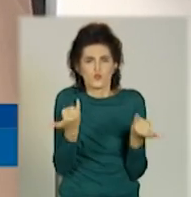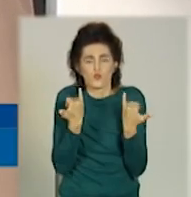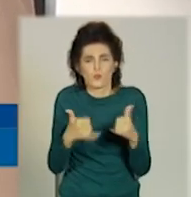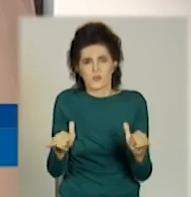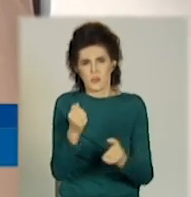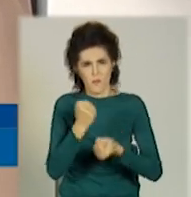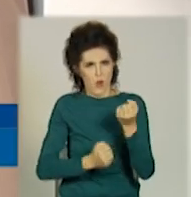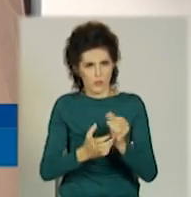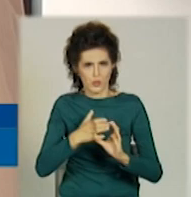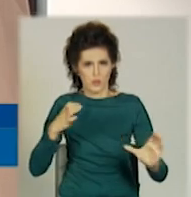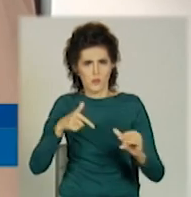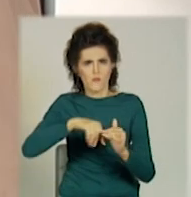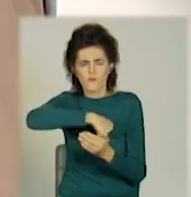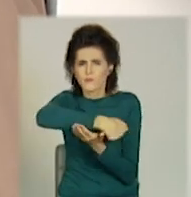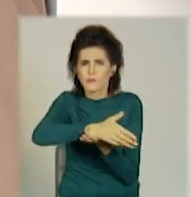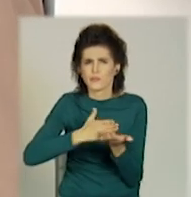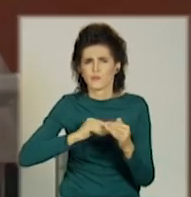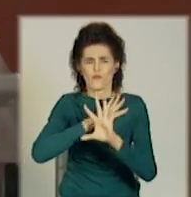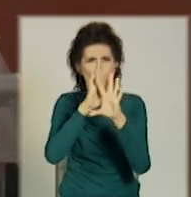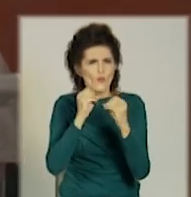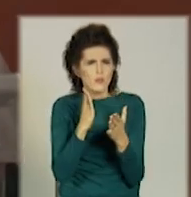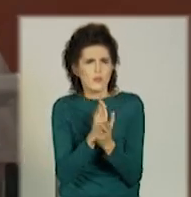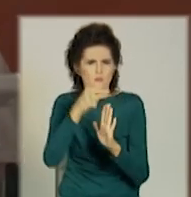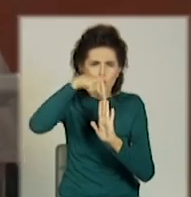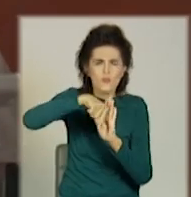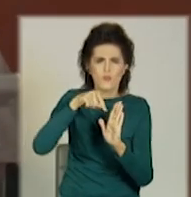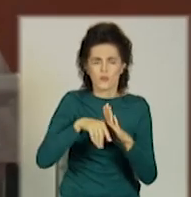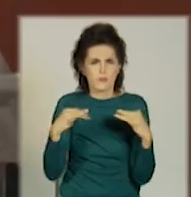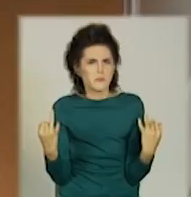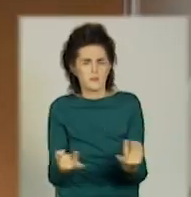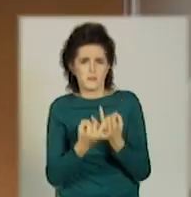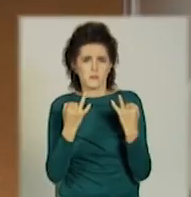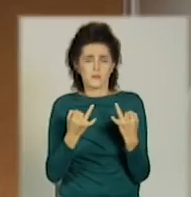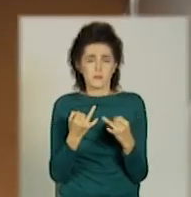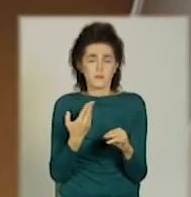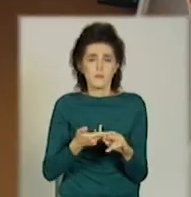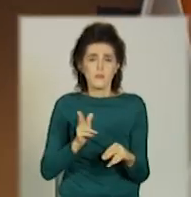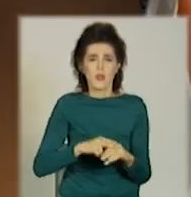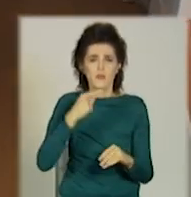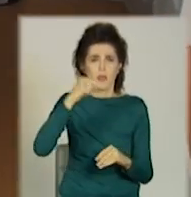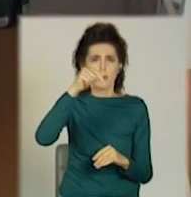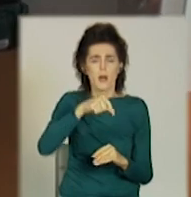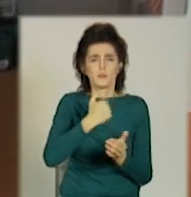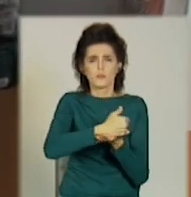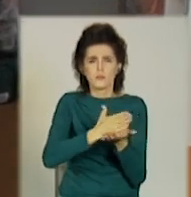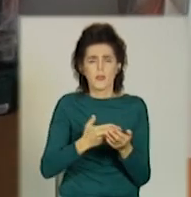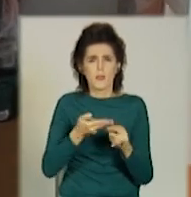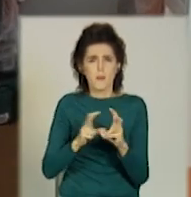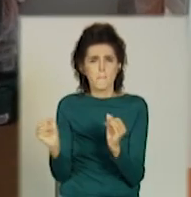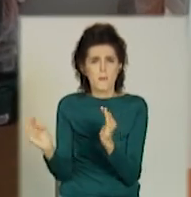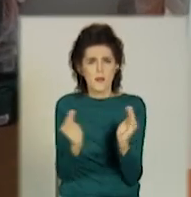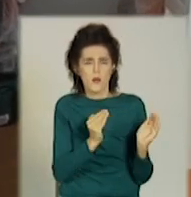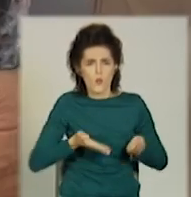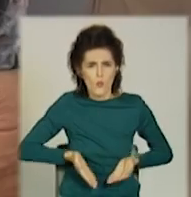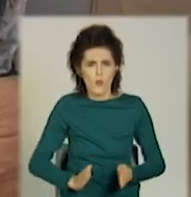все передбачено. Кювес – найважливіший з усього обладнання у швидкий для новонароджених. Саме